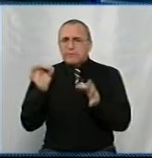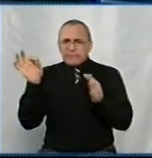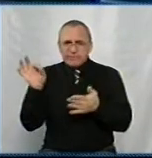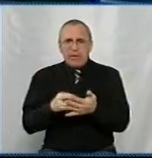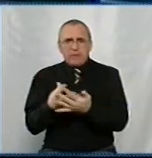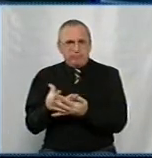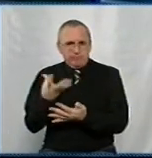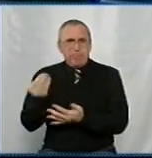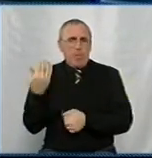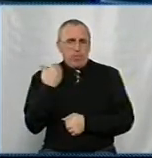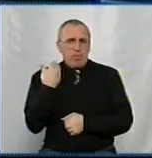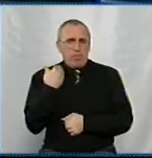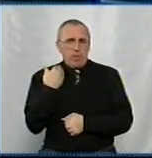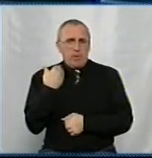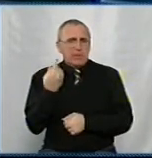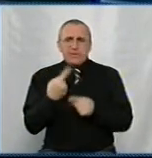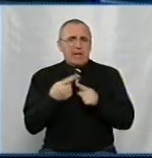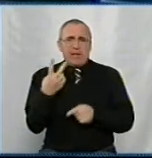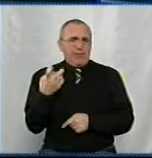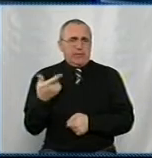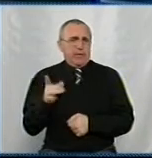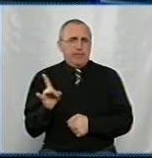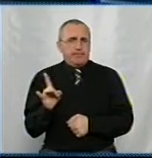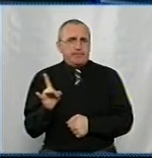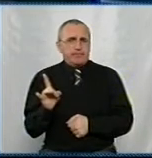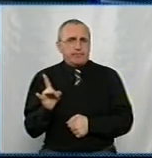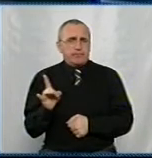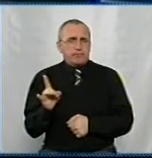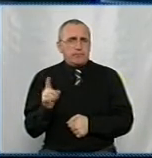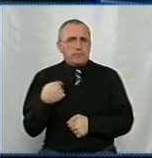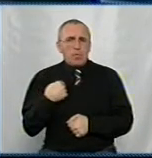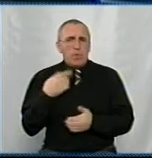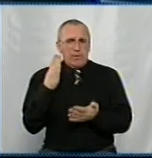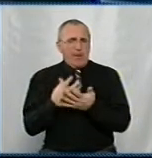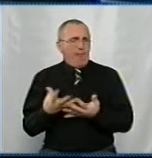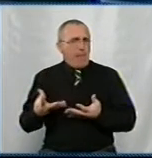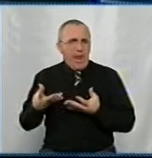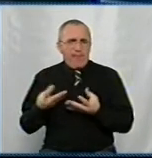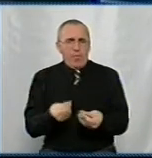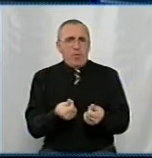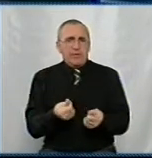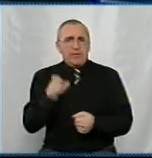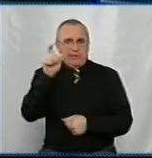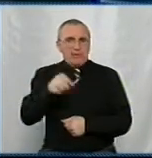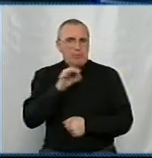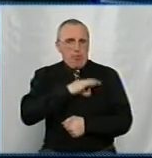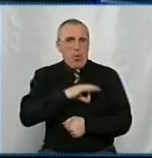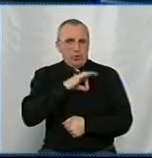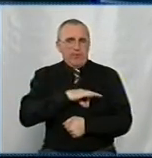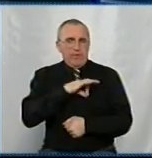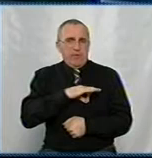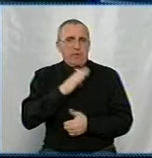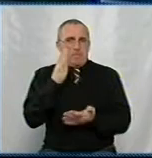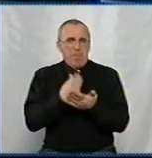ці борги. І це не 200 гривень, як я вже сказав. Ви в нас дуже впливові є споживачі, мають